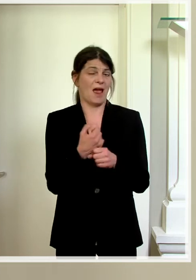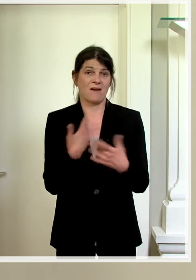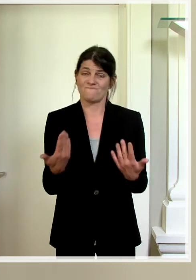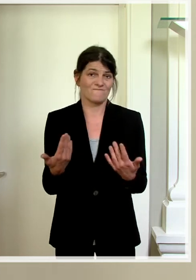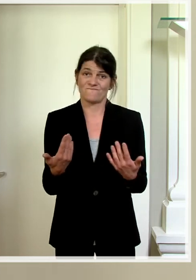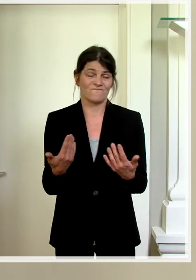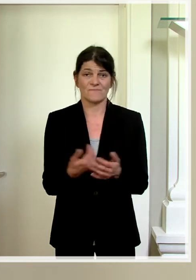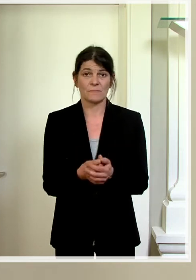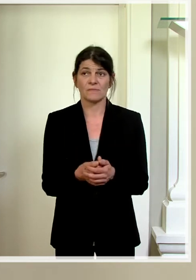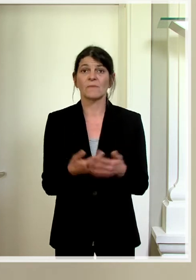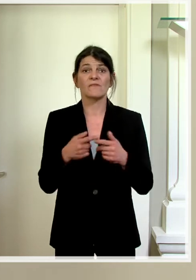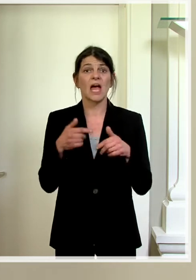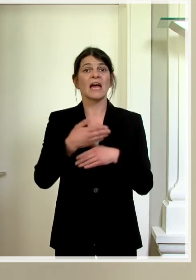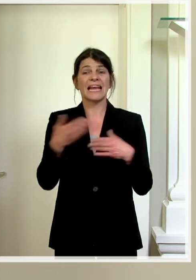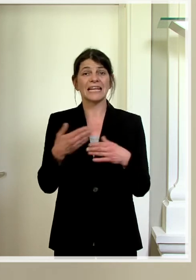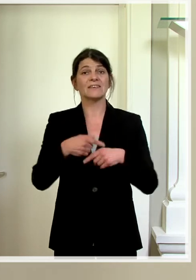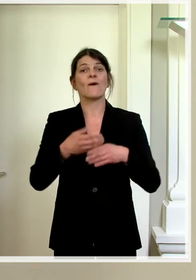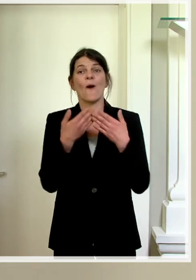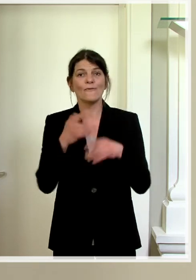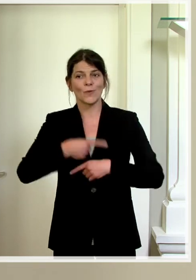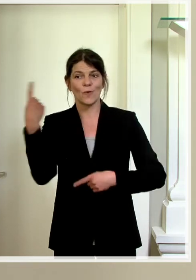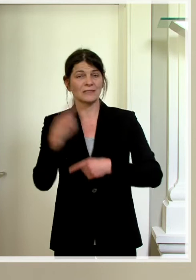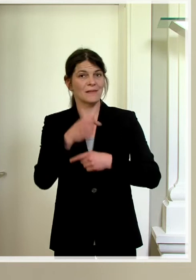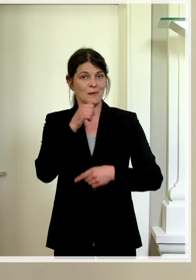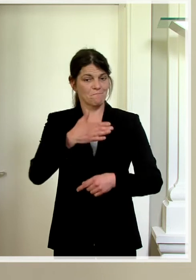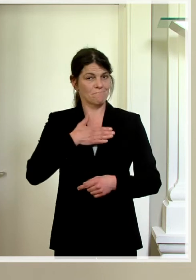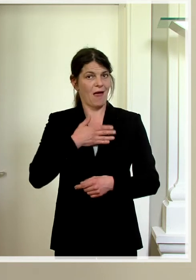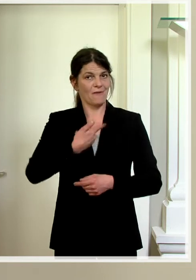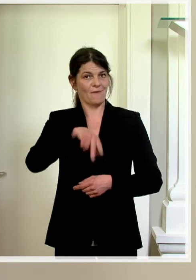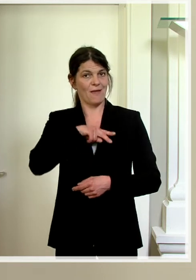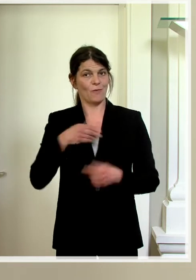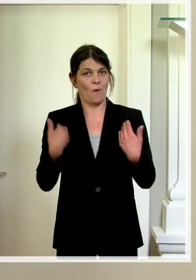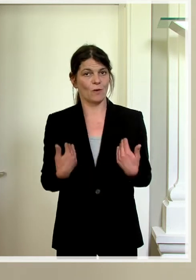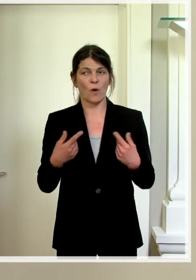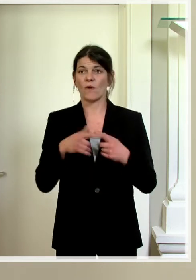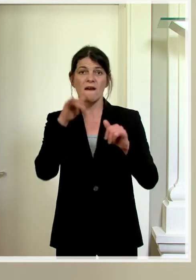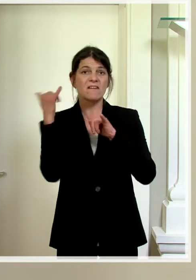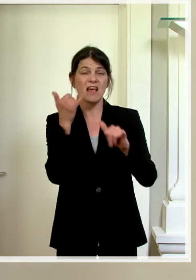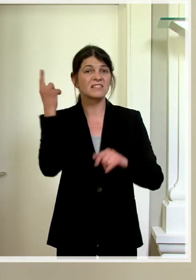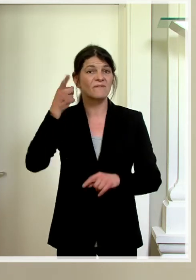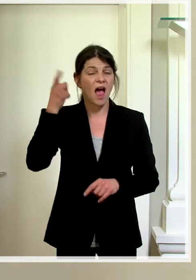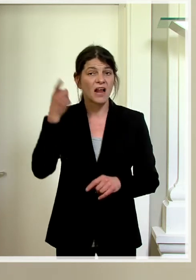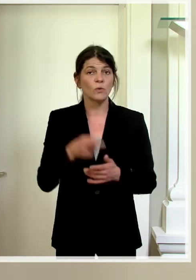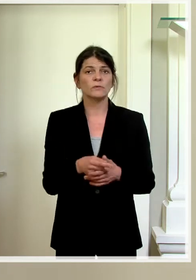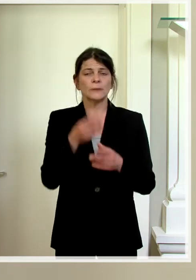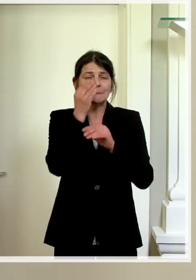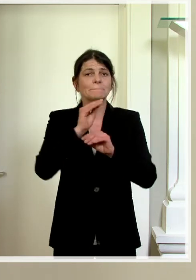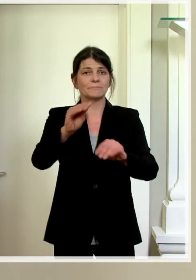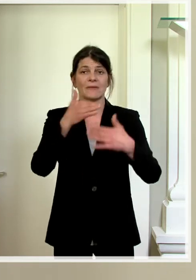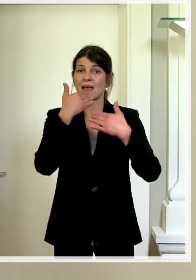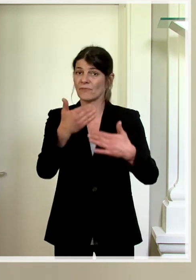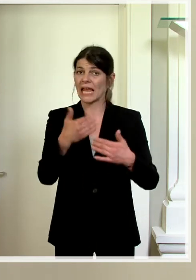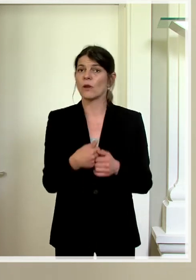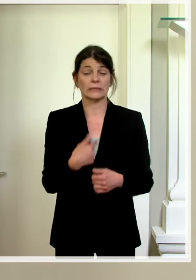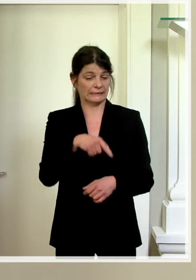Denn Grenzöffnungen fallen nicht in meine Zuständigkeit und Reisewarnungen bzw. Hinweise geben wir